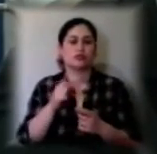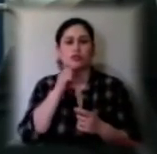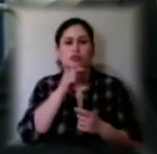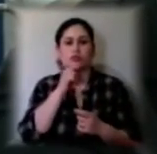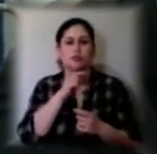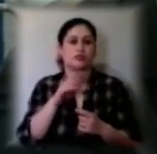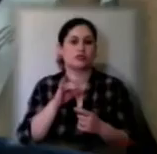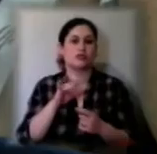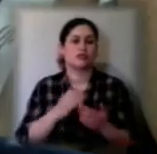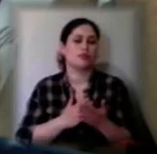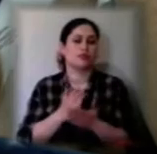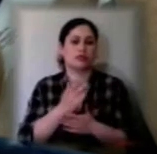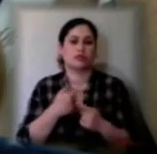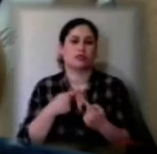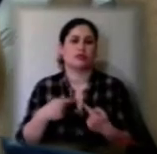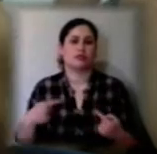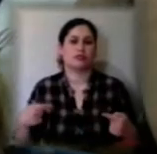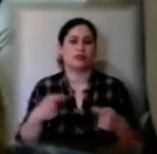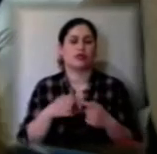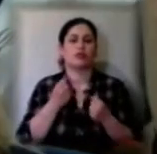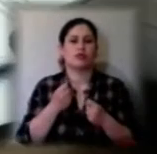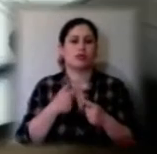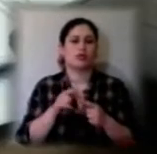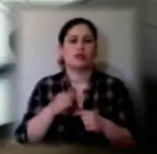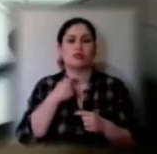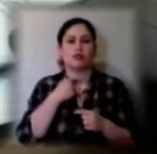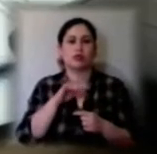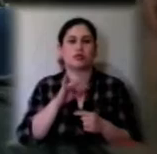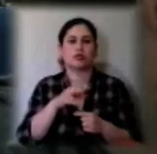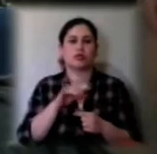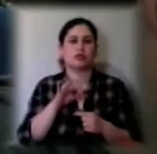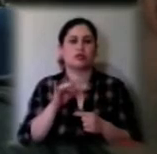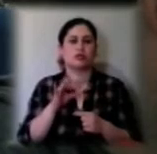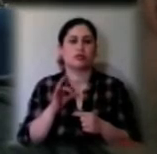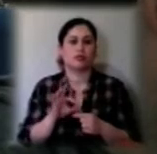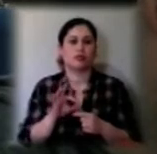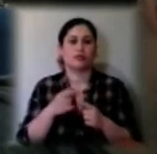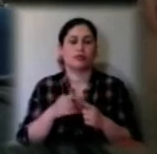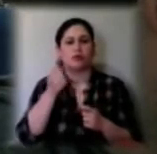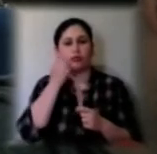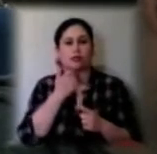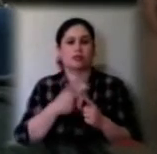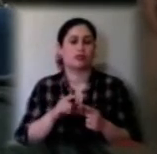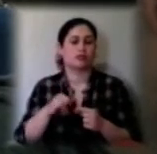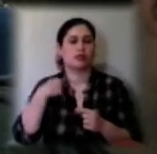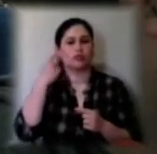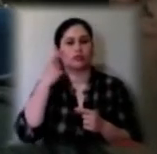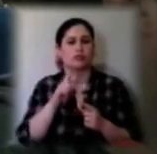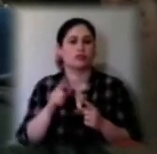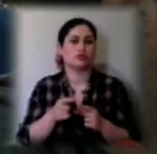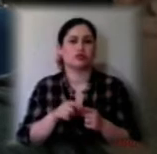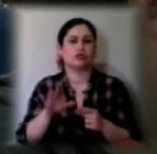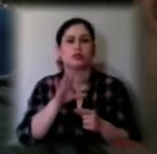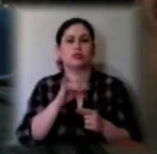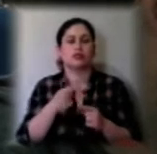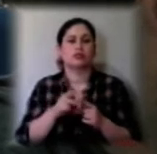-політичної і так далі. Утримався від голосування Дмитро Ільченко. Я, колеги, все-таки вважаю, що такий проєкт рішення доцій не було б винести